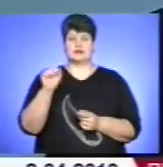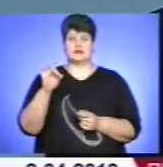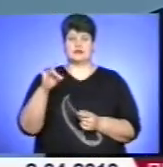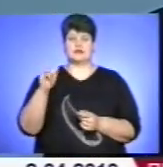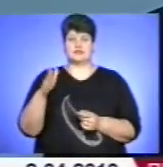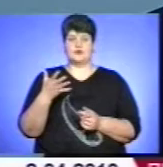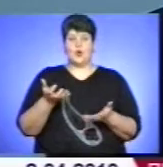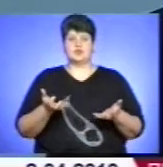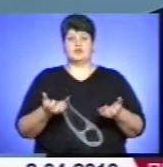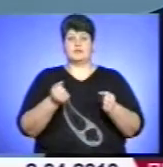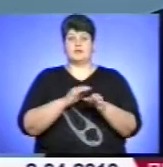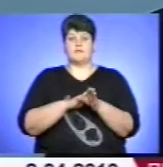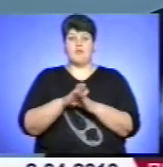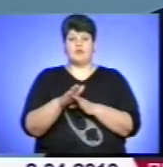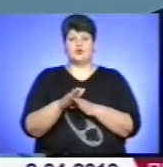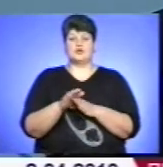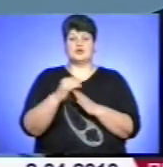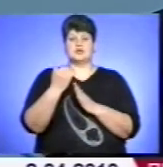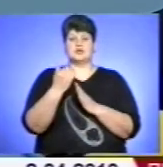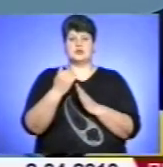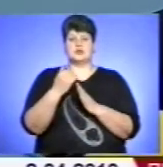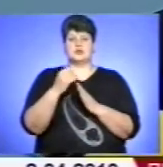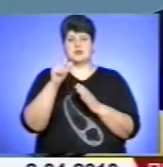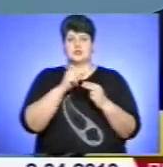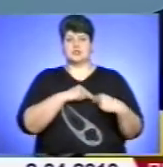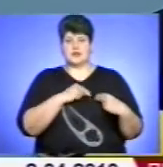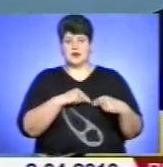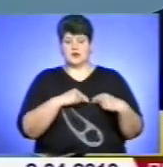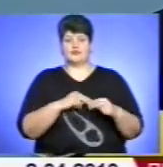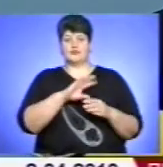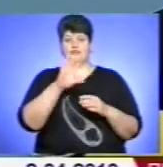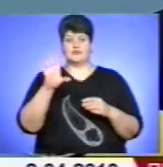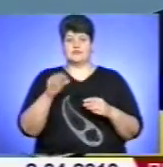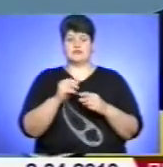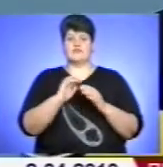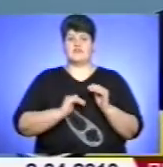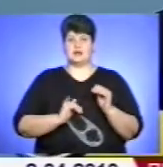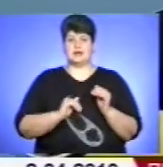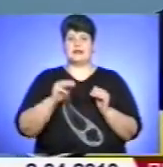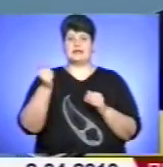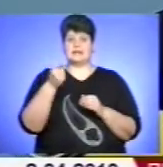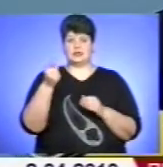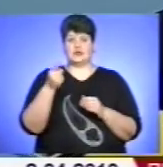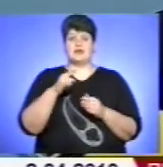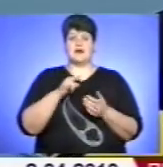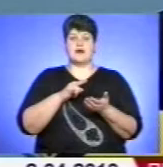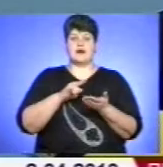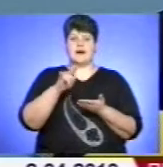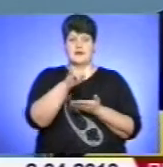Утримання повного штату Тернопільського обласного комунального підприємства фірма Тернопіль Авіа Авто Транс